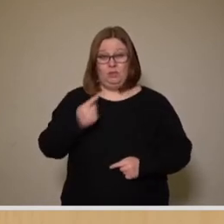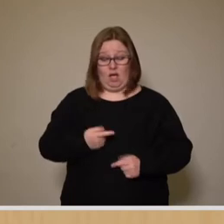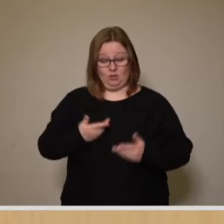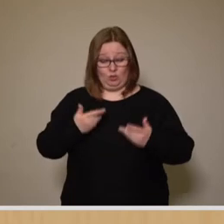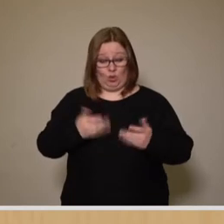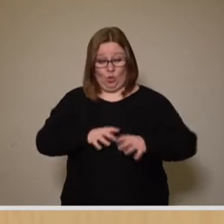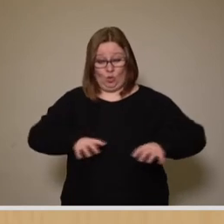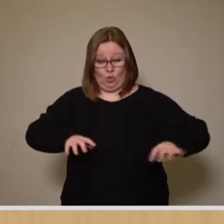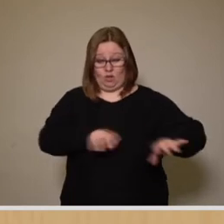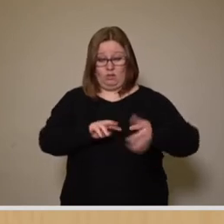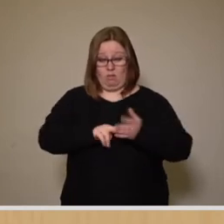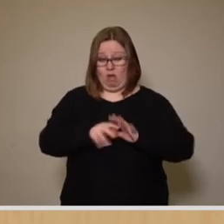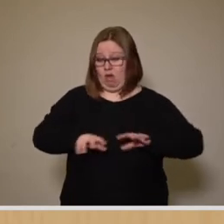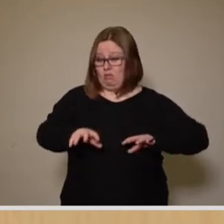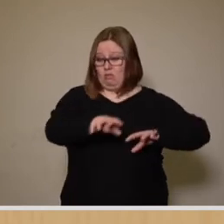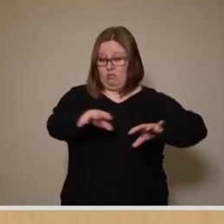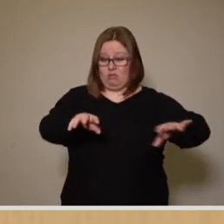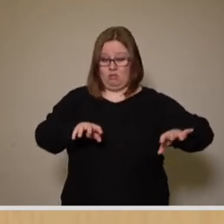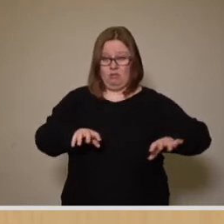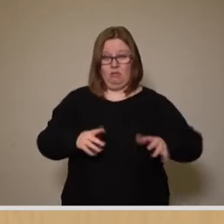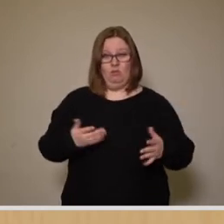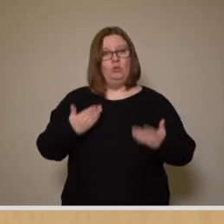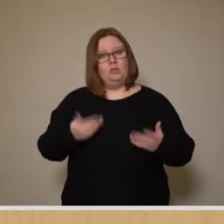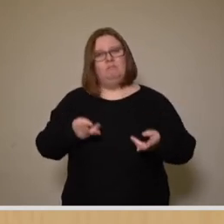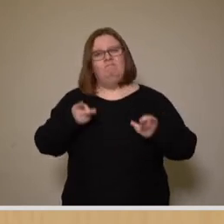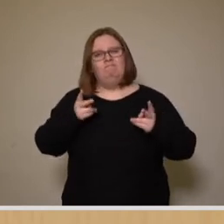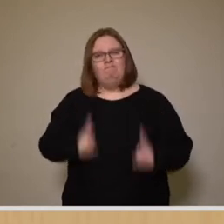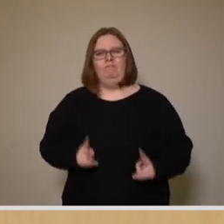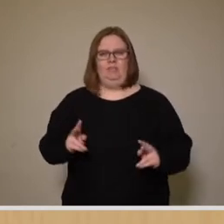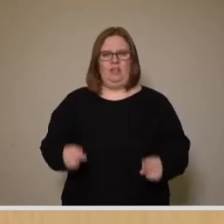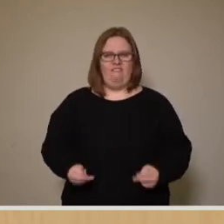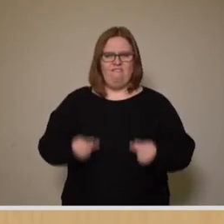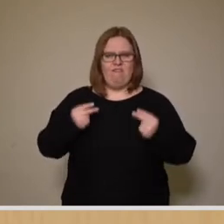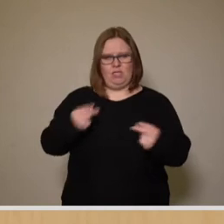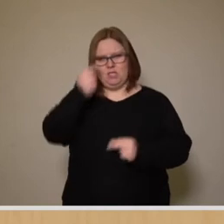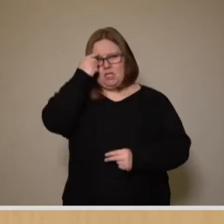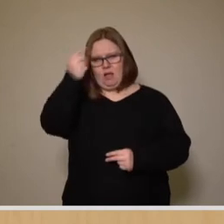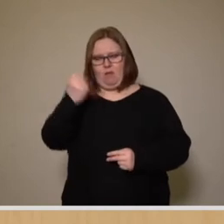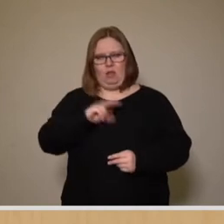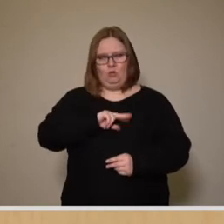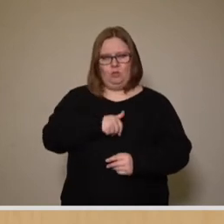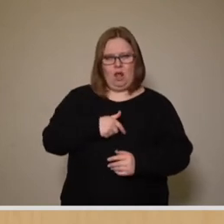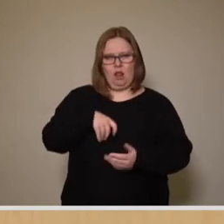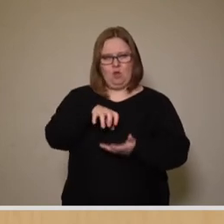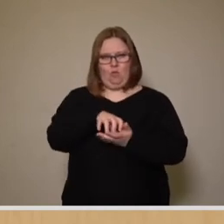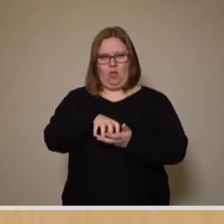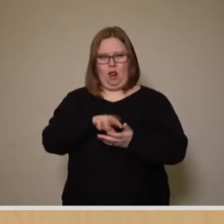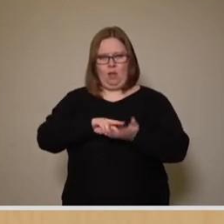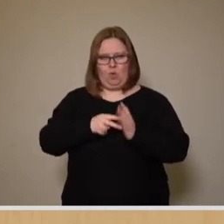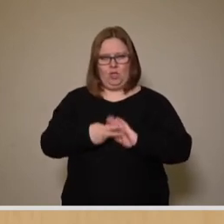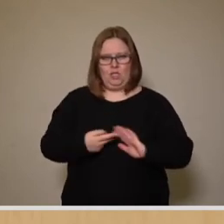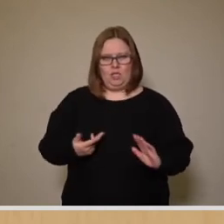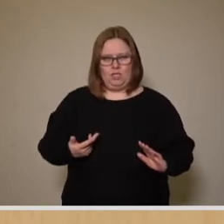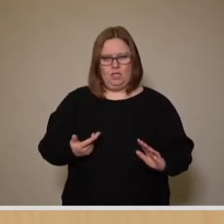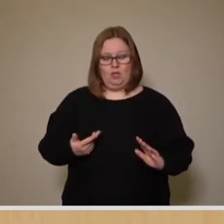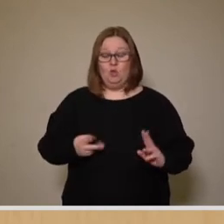geplant worden und deswegen ein echt bedeutendes Denkmal sozialer Kommunalpolitik und